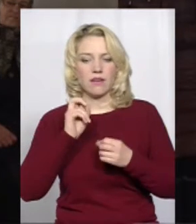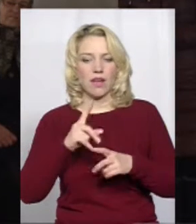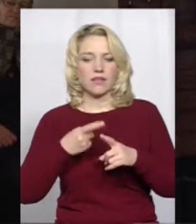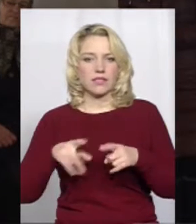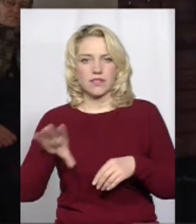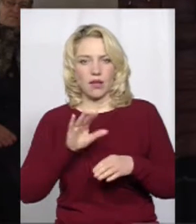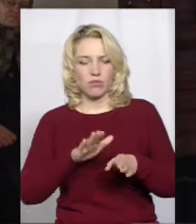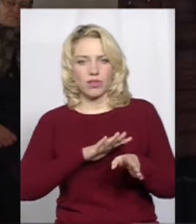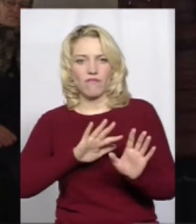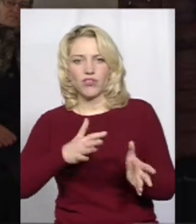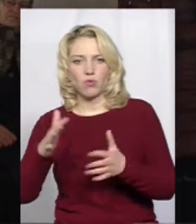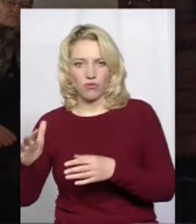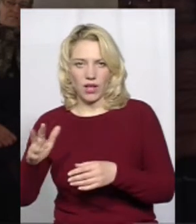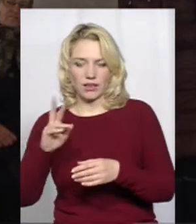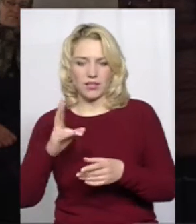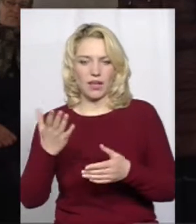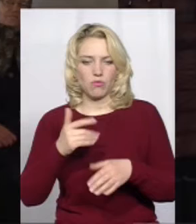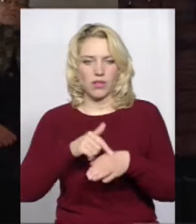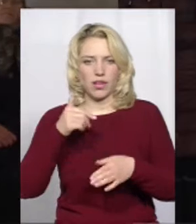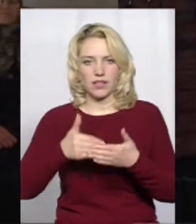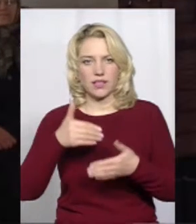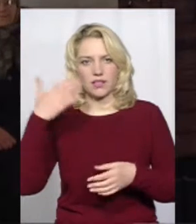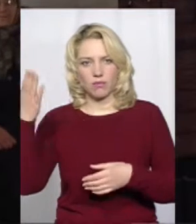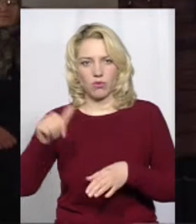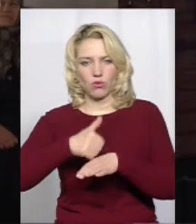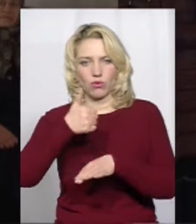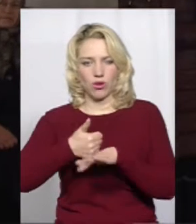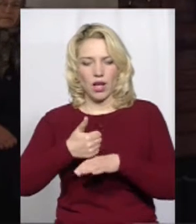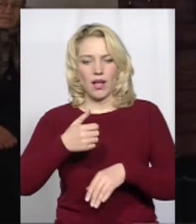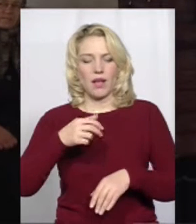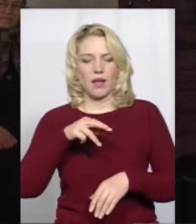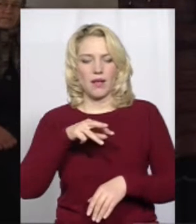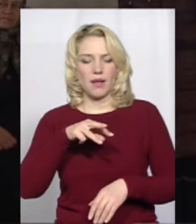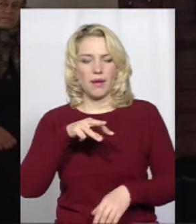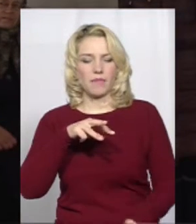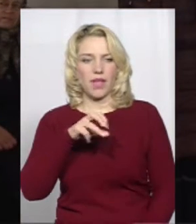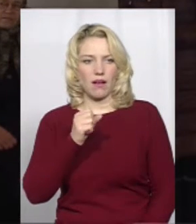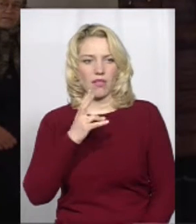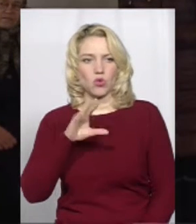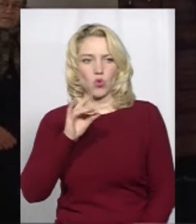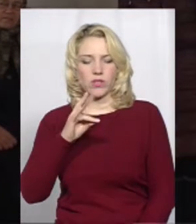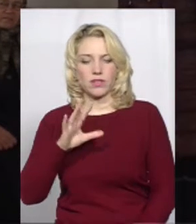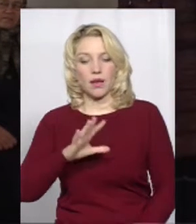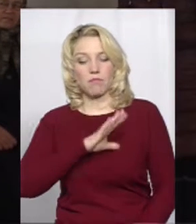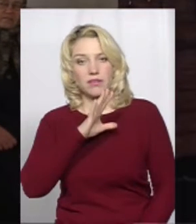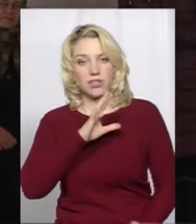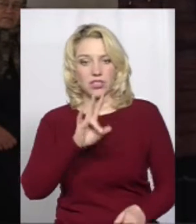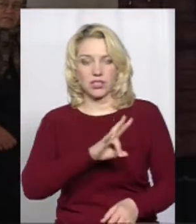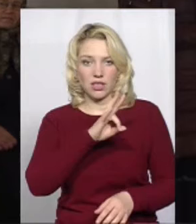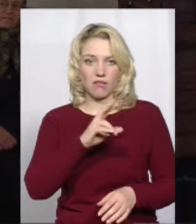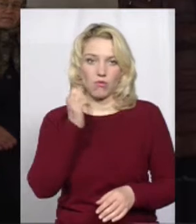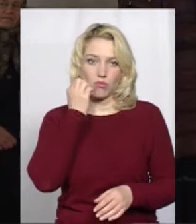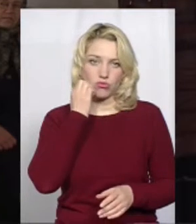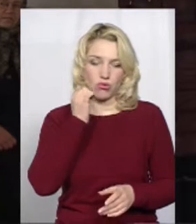відбуватись, яка буде реакція з боку митрополита нашого Антонія. Я маю на увазі нової церкви та колишньої церкви Московського